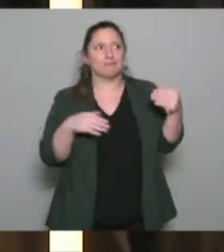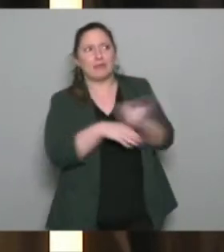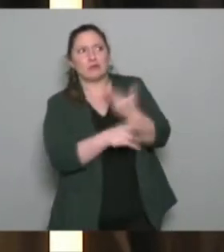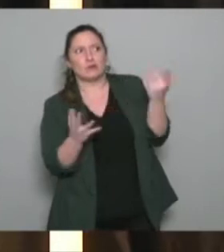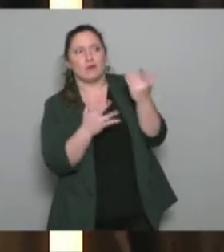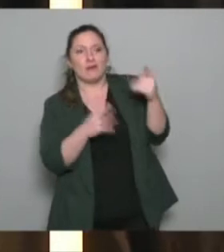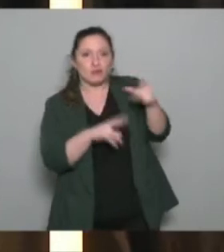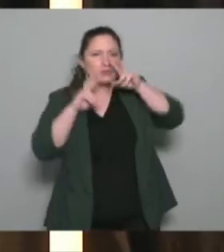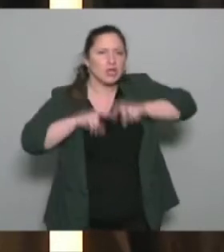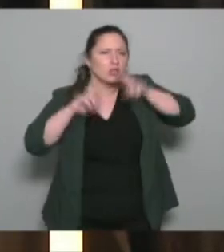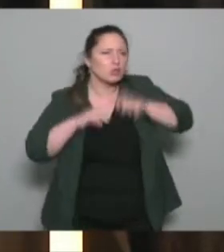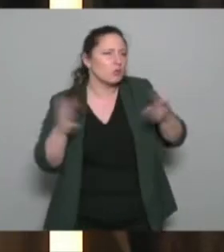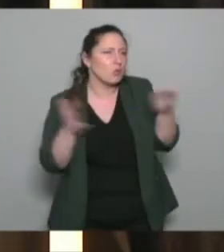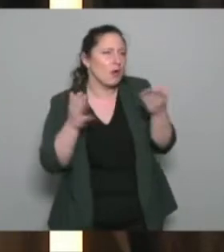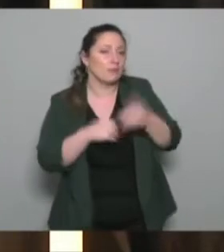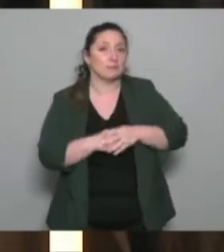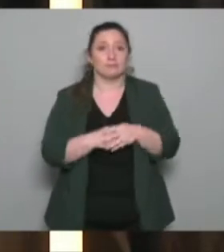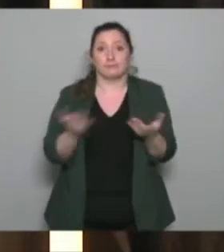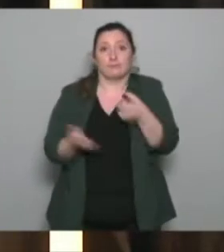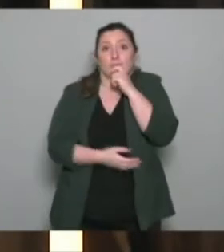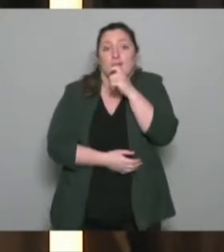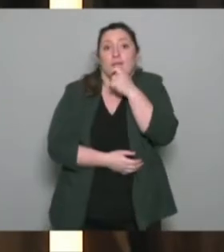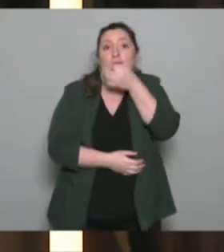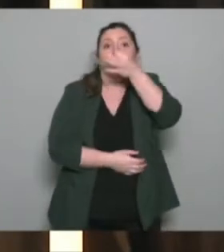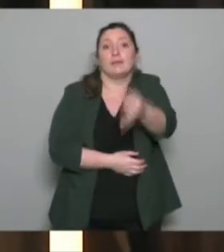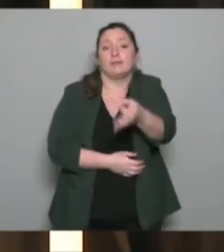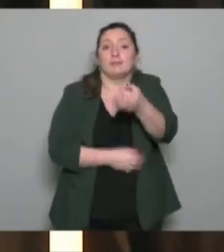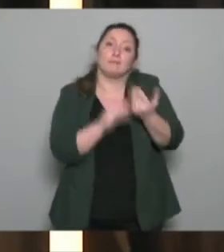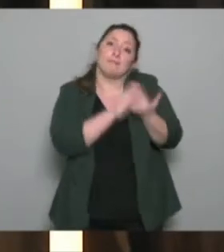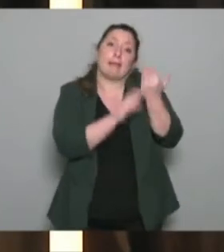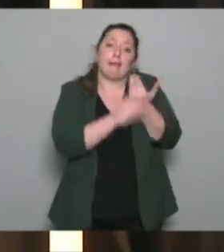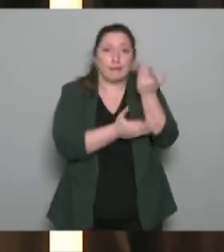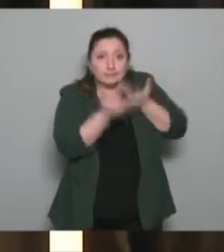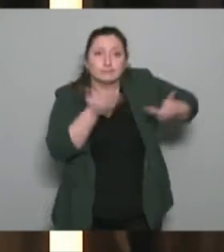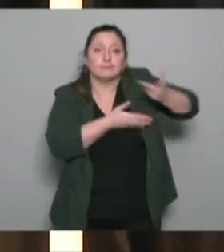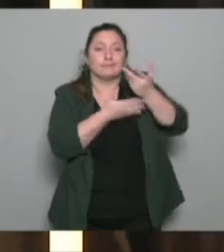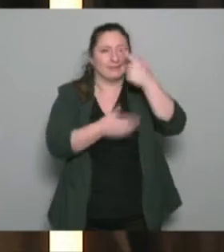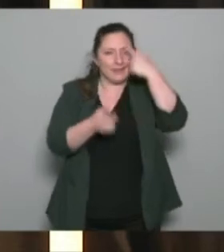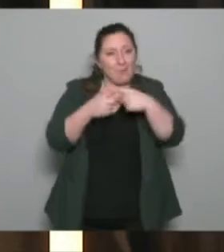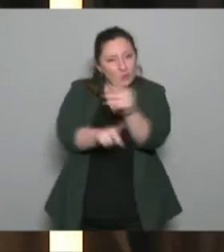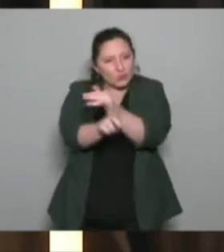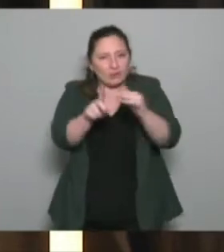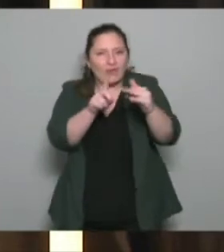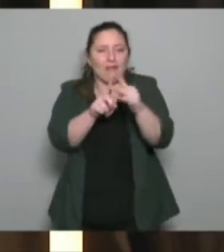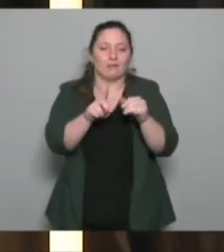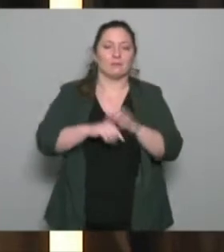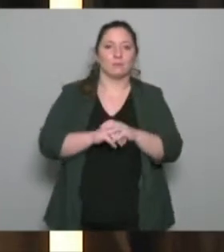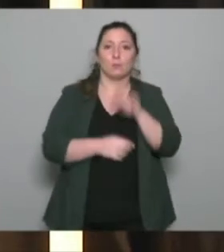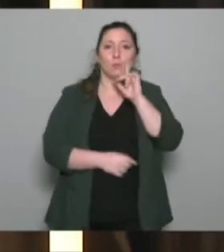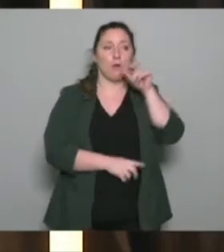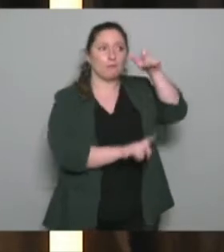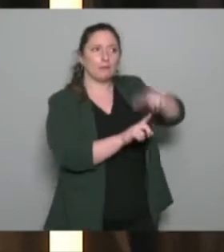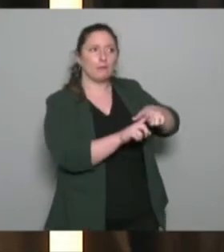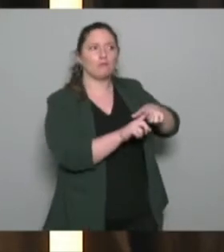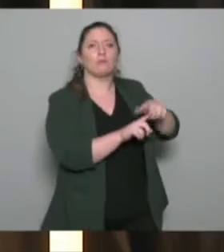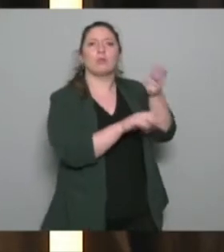cherché ? Il a cherché, justement, ce qu parlait de ce matin, c'est-à-dire tout ce qui est lié au social. Pourquoi ? Parce que cette personne-là, elle est prise en